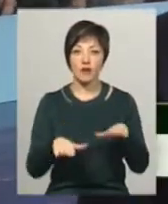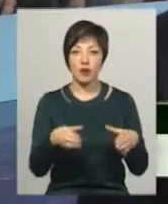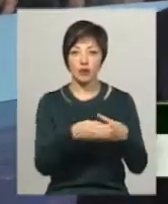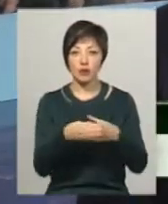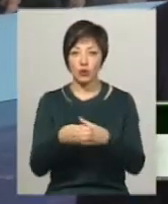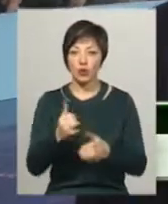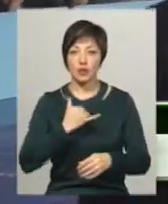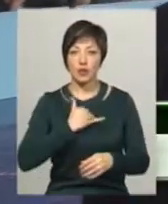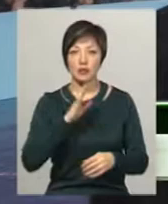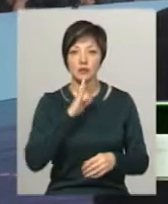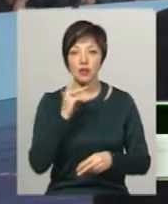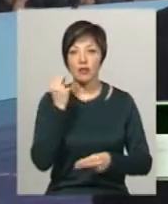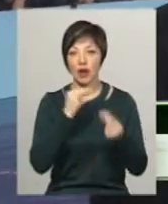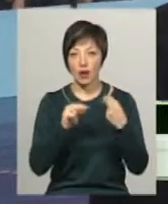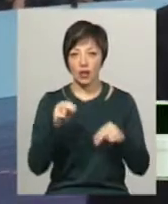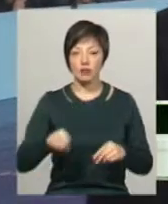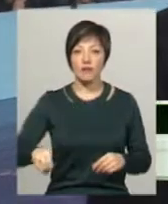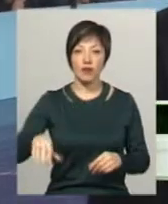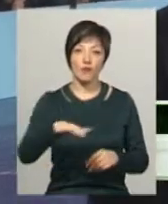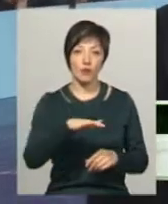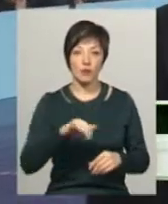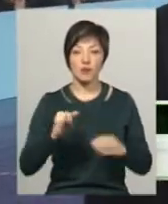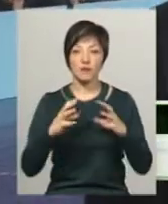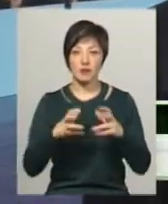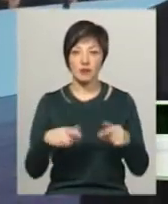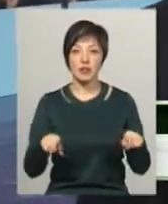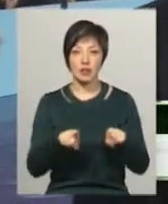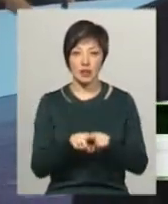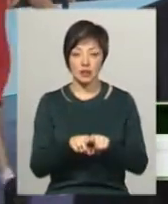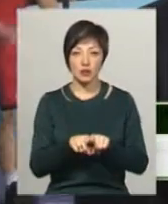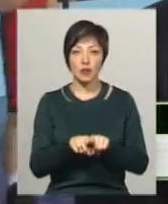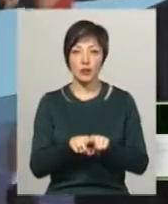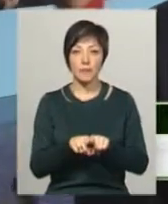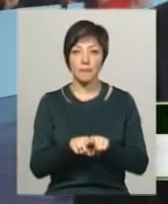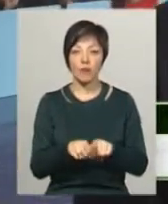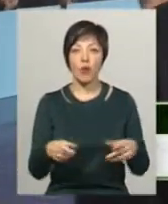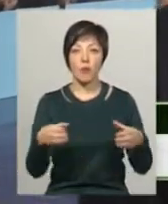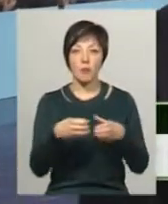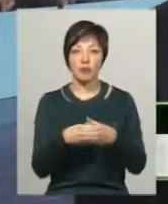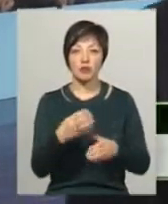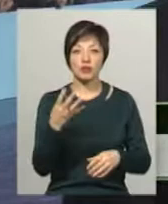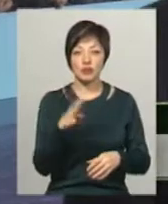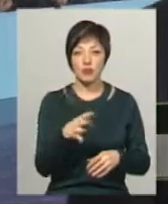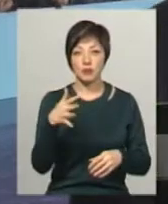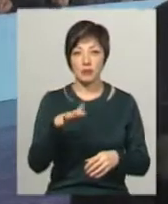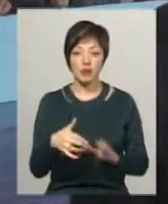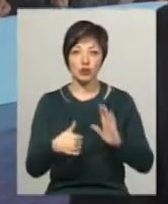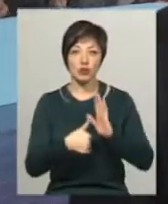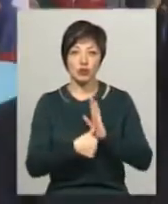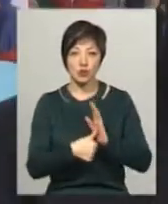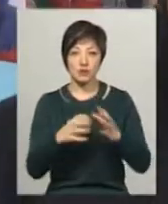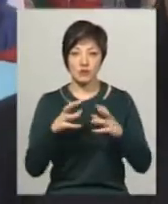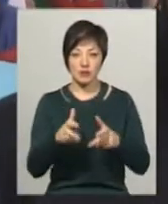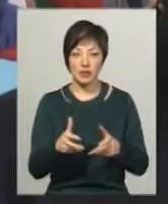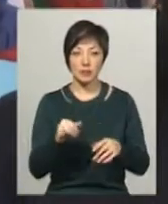дівчата найкращі в Європі і у світі теж. Ми командою четверти, п'яти, шості у